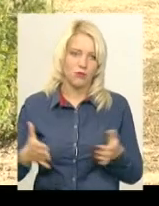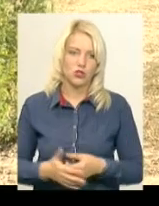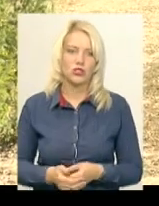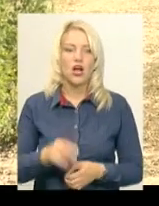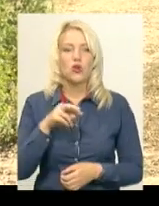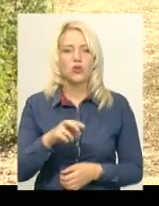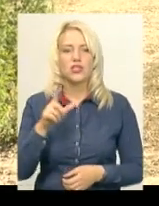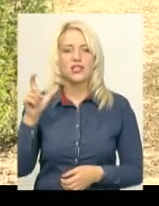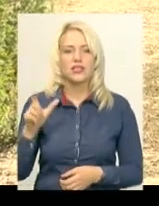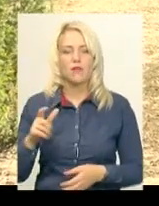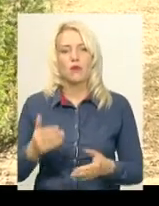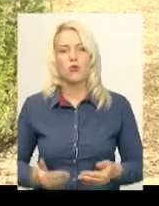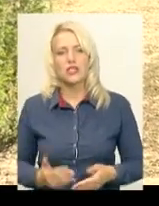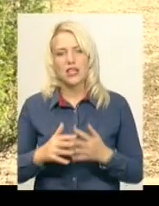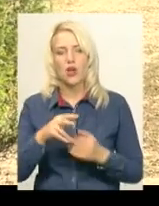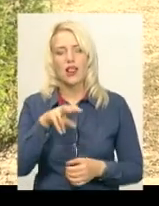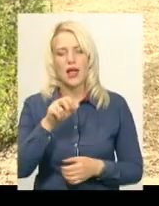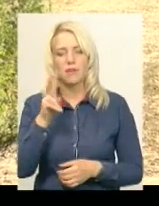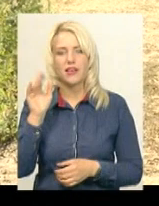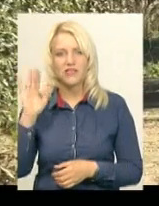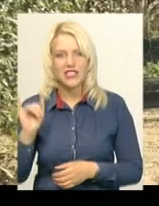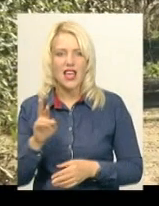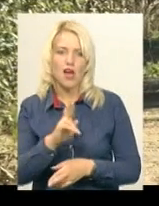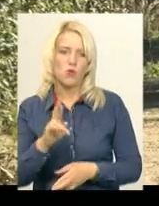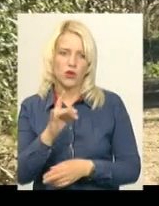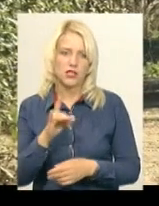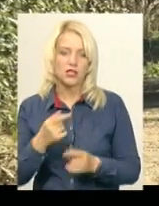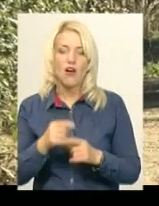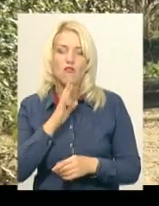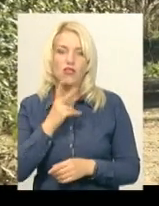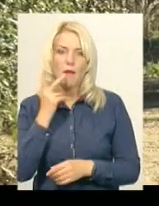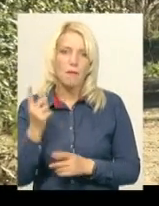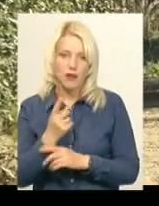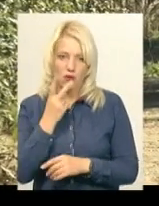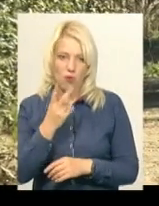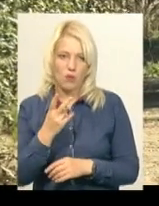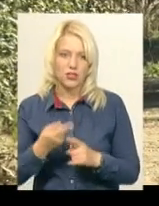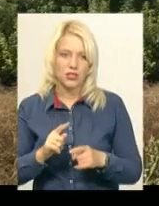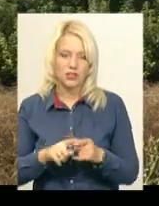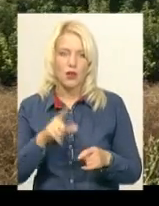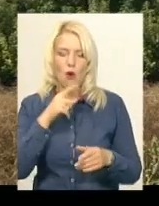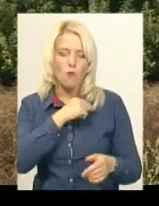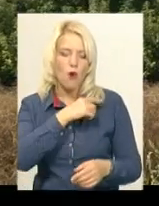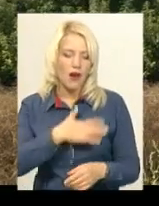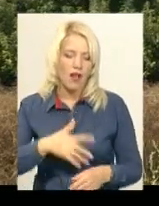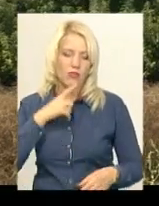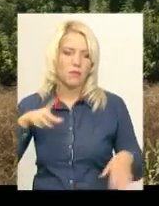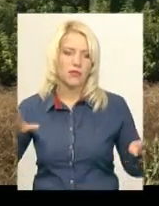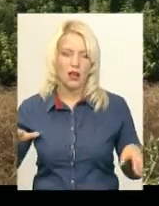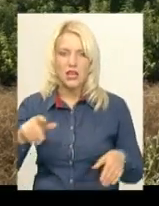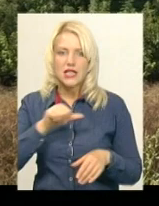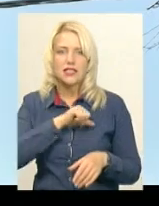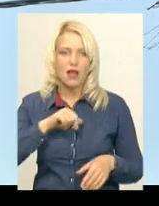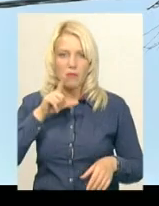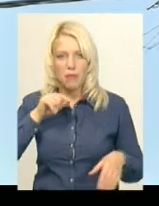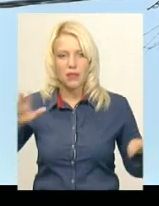Людмила Збараш проживає у селі в Левківці Яромолнецького району. Саме вона першою побачила пораненого птаха. Каже, чорний лелека прийшов до її